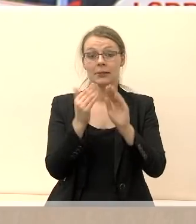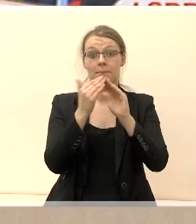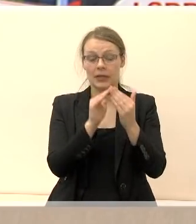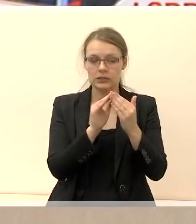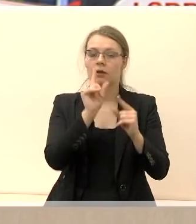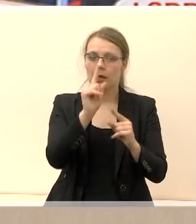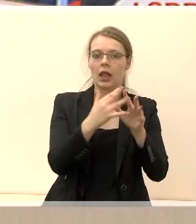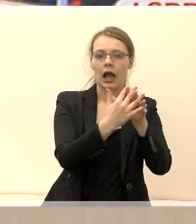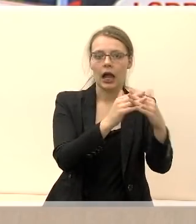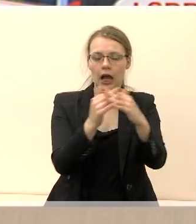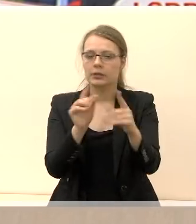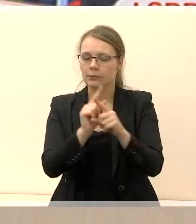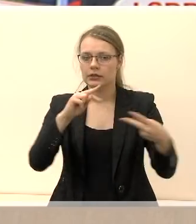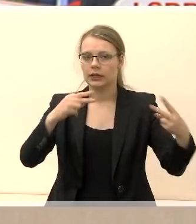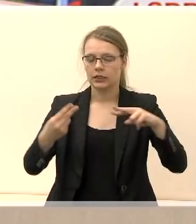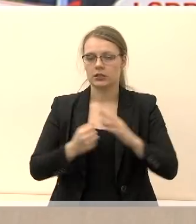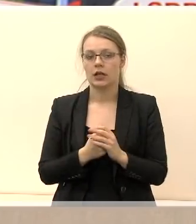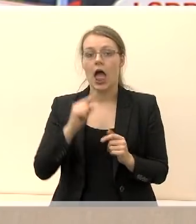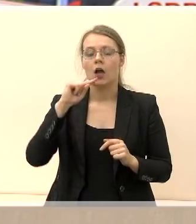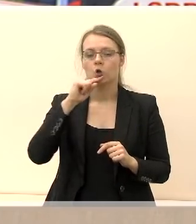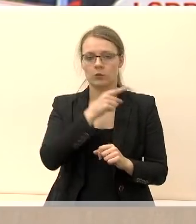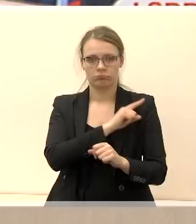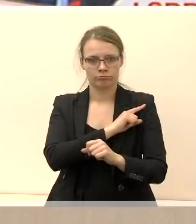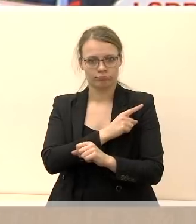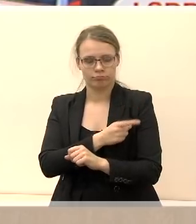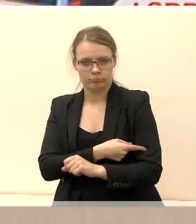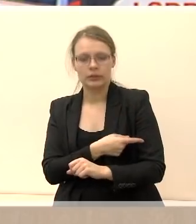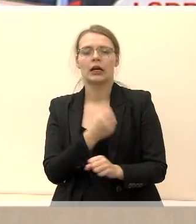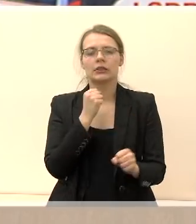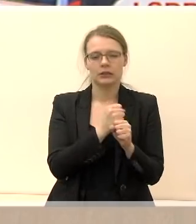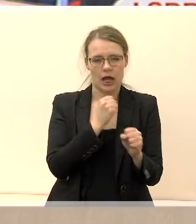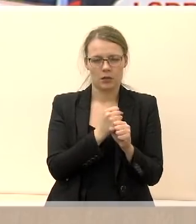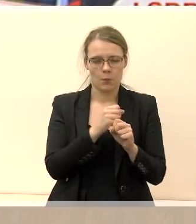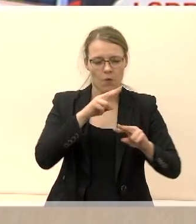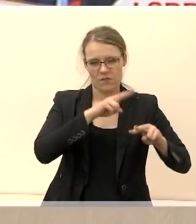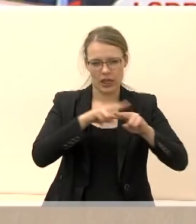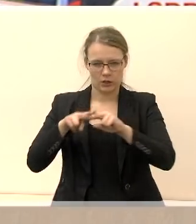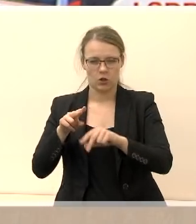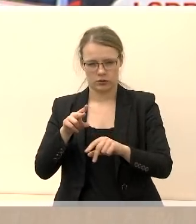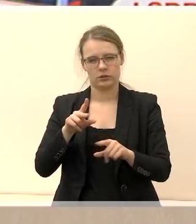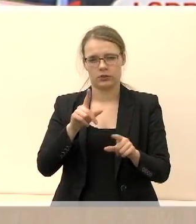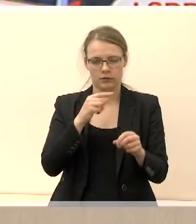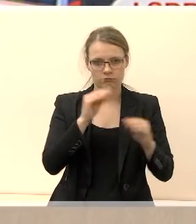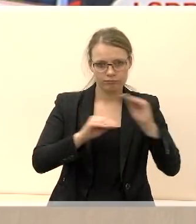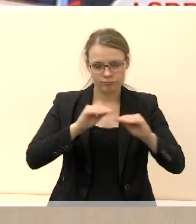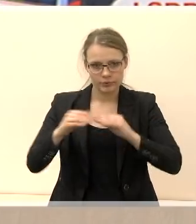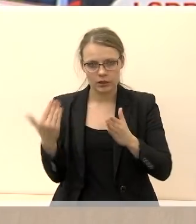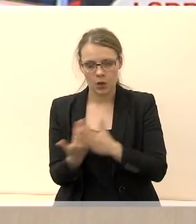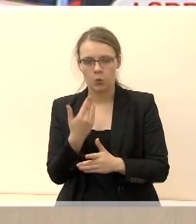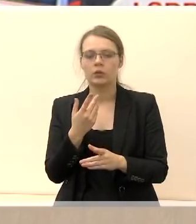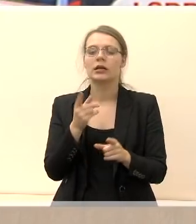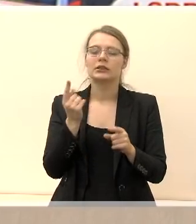teritorijos. Stiprija ekonomika, kuriasi naujos darbo vietos. Atvyksta investuotojai.